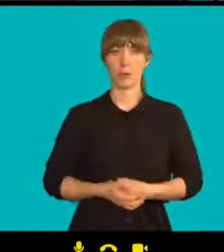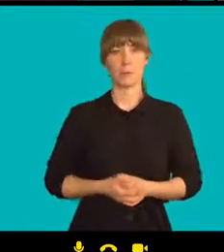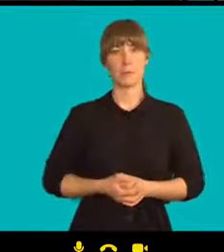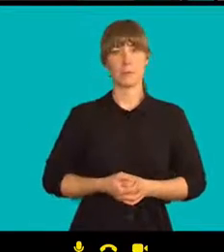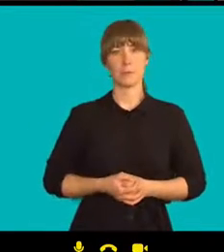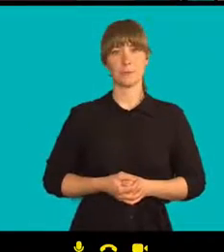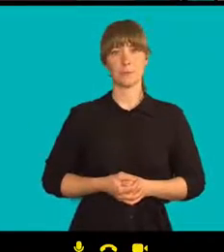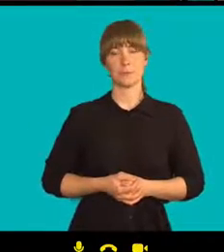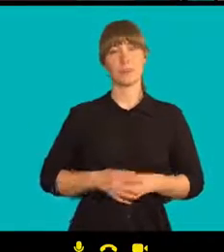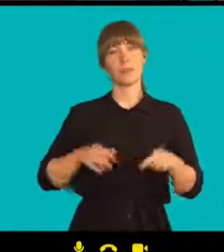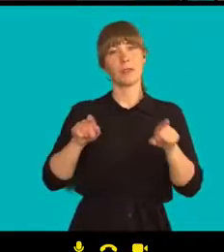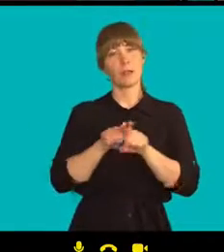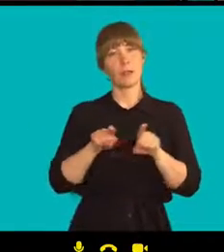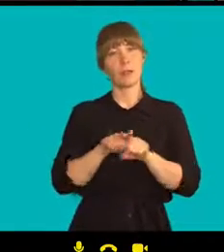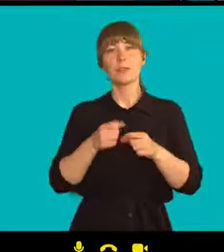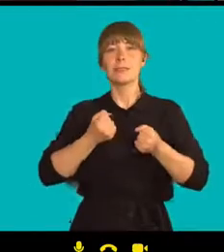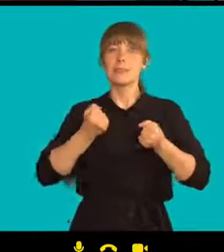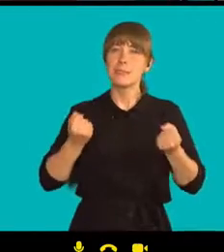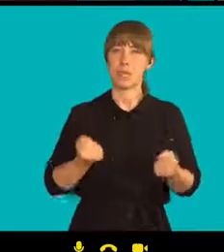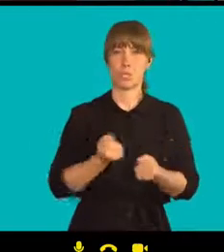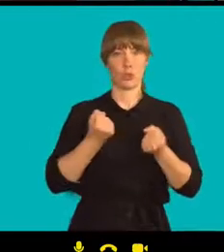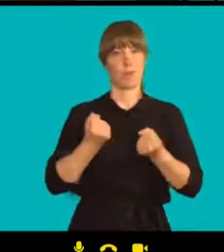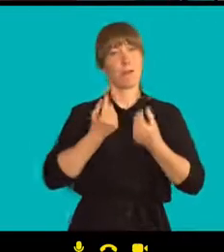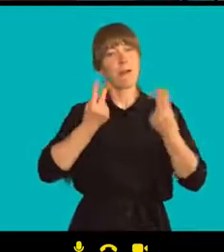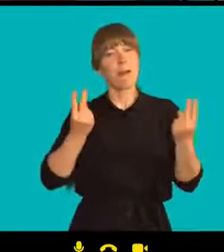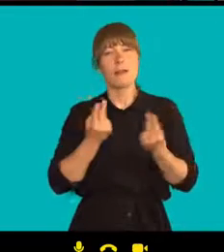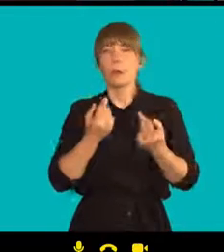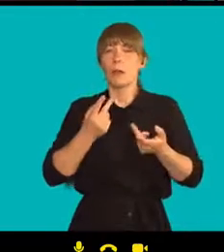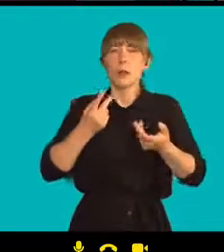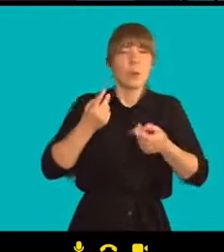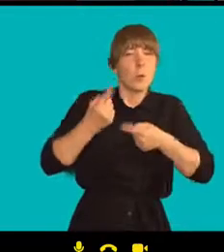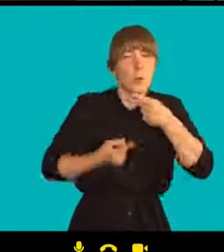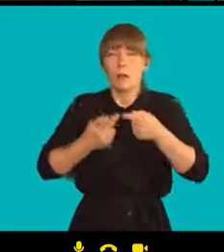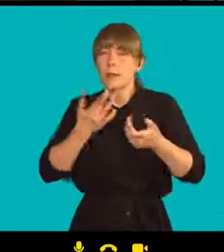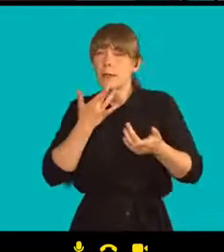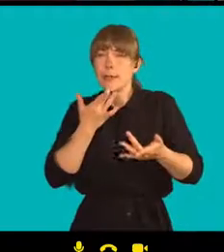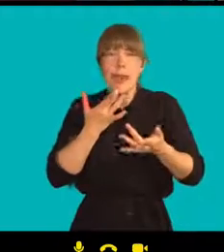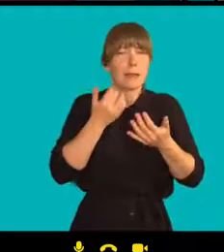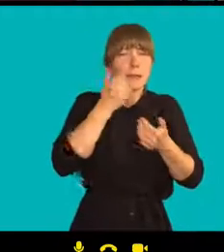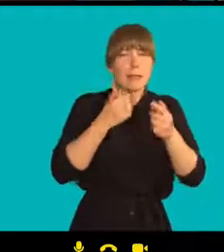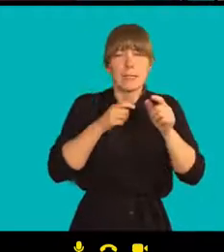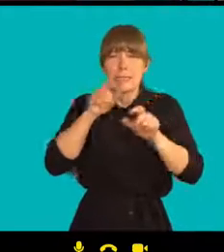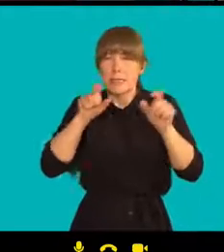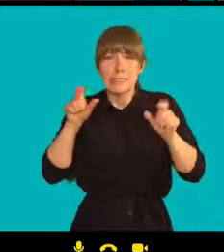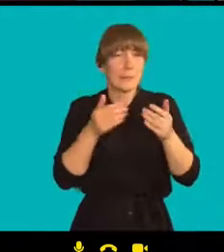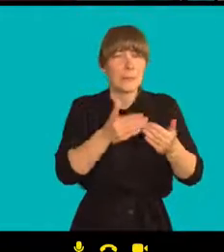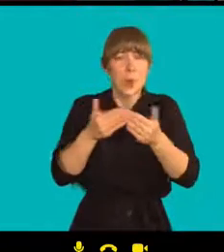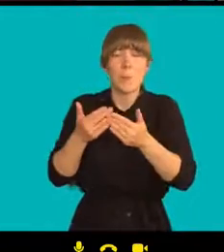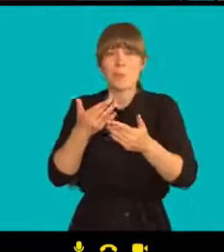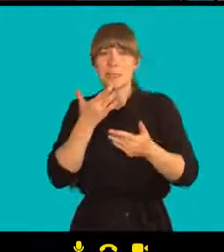a snažíme se najít nové způsoby, jak lidem pomáhat, jak komunikovat, jak získávat informace.